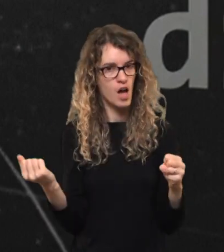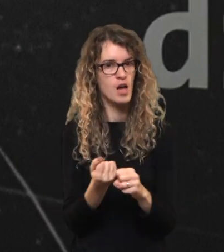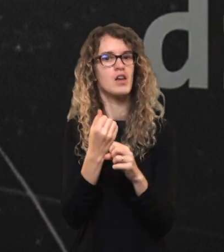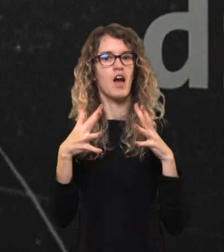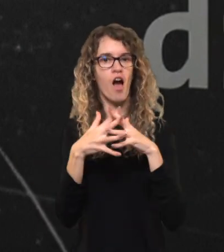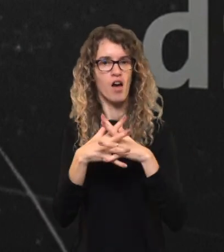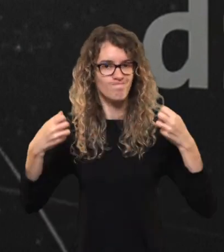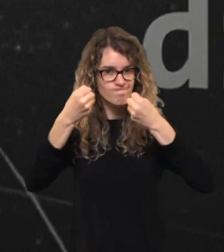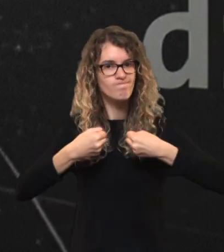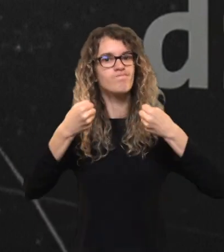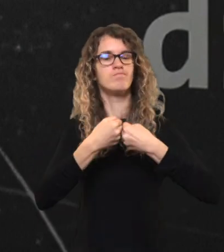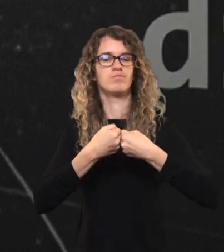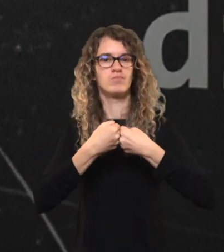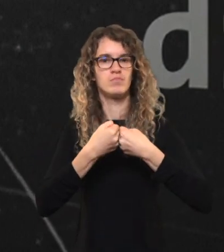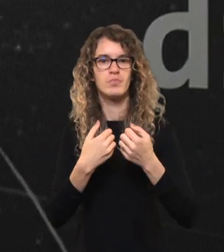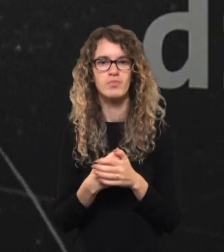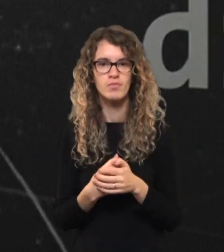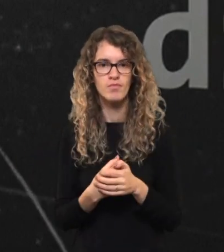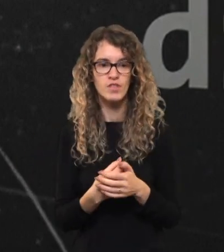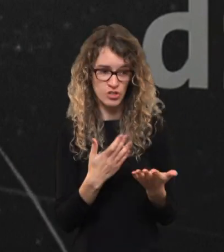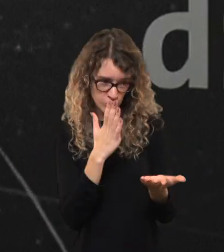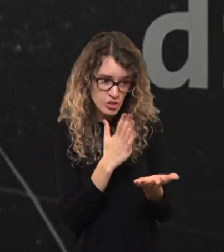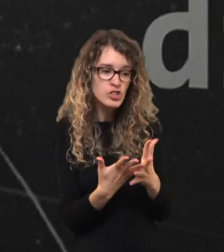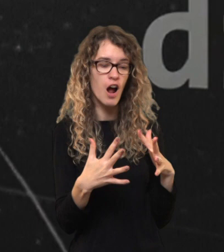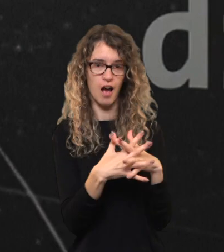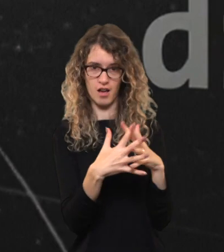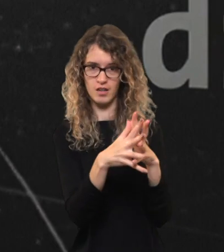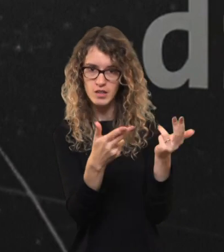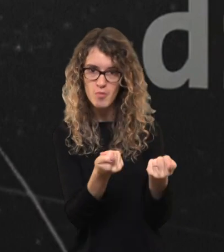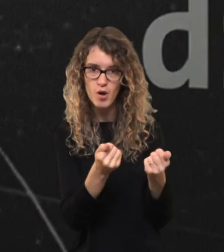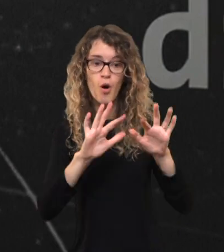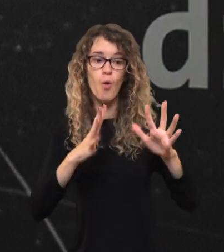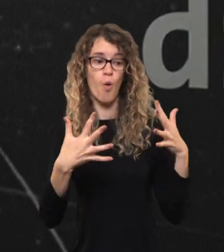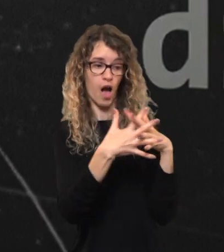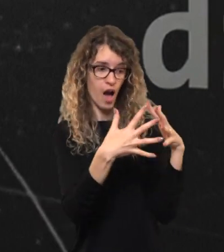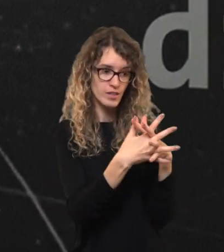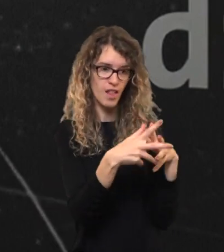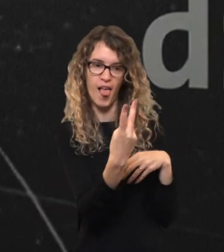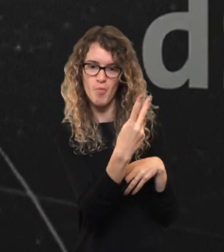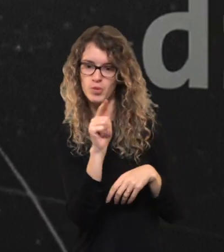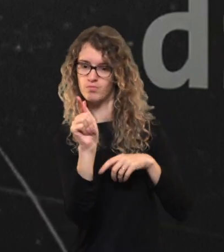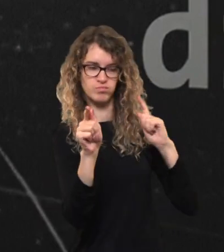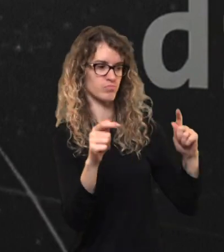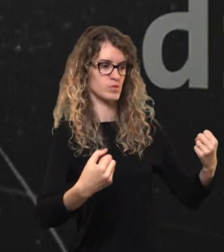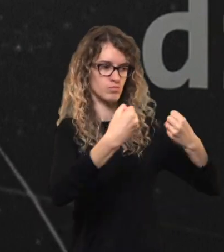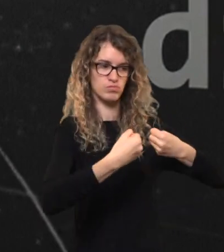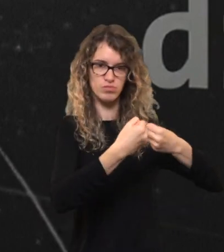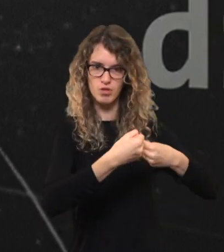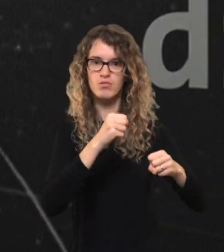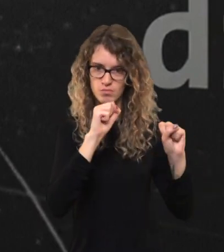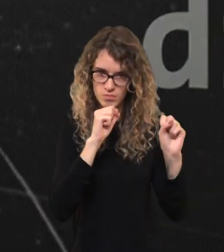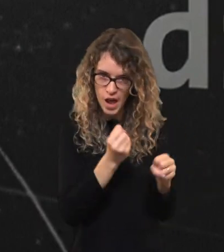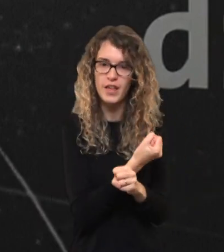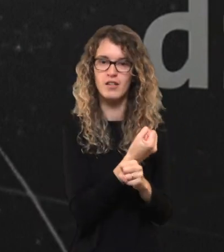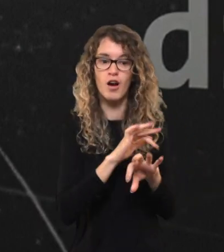kariauk, nes karas vyksta. Ar vyksta? Tarsme, nes kai karas vyksta, turi kariauta byt dvi pusės. Nes jeigu viena iš